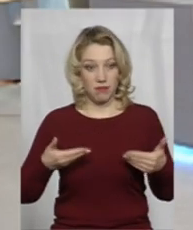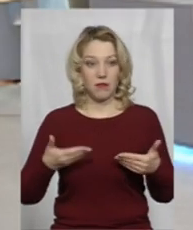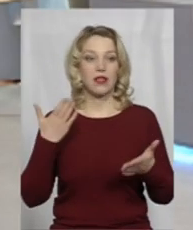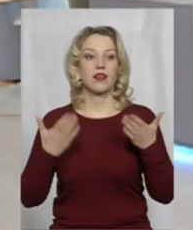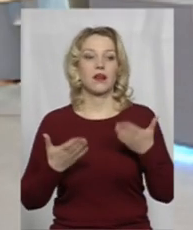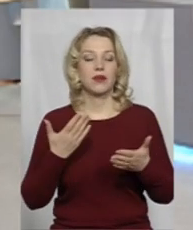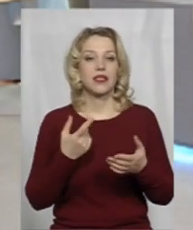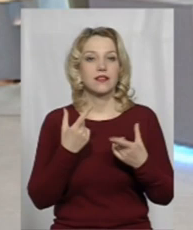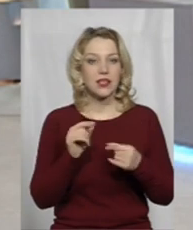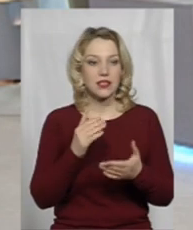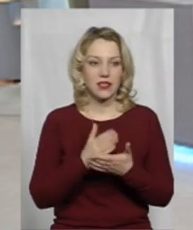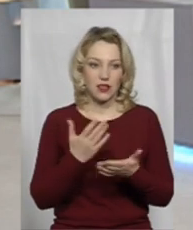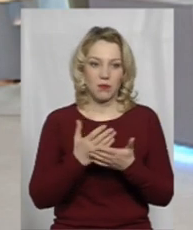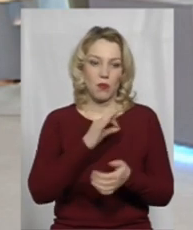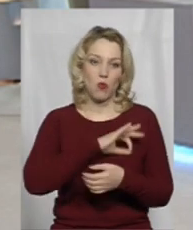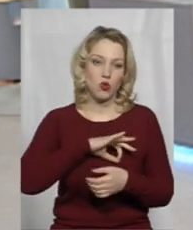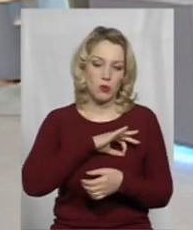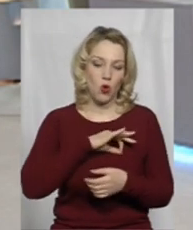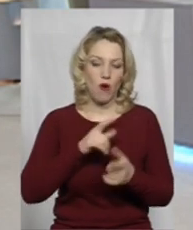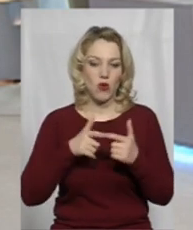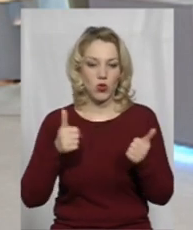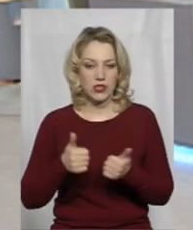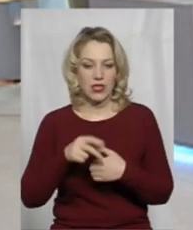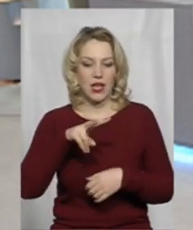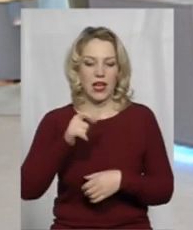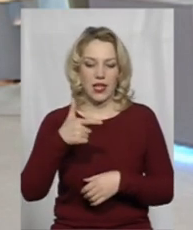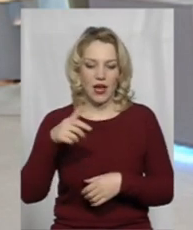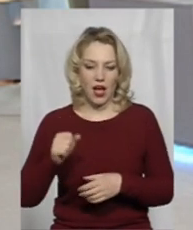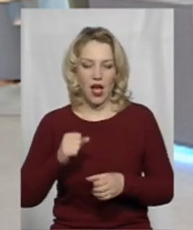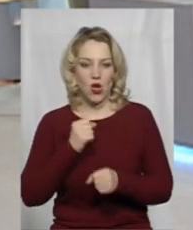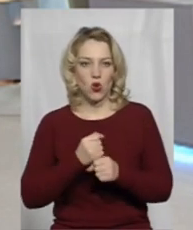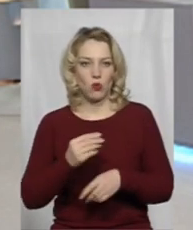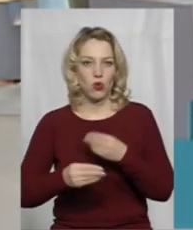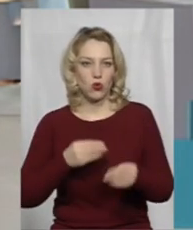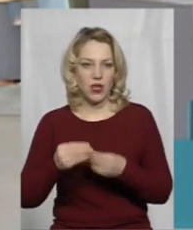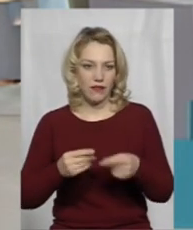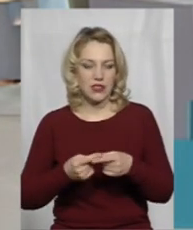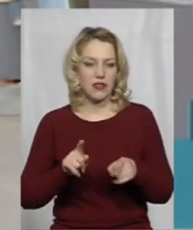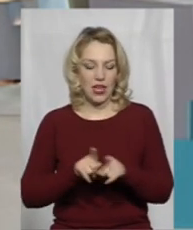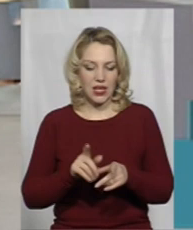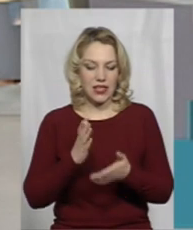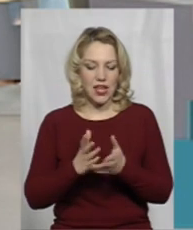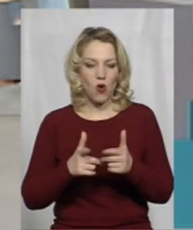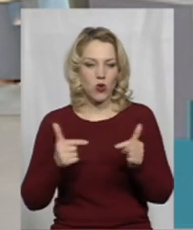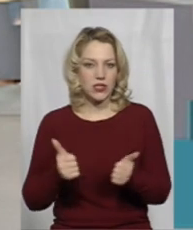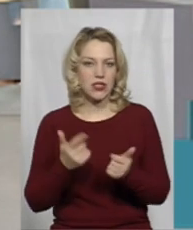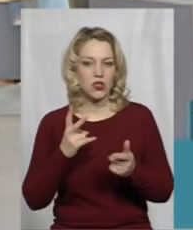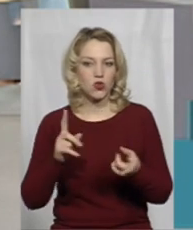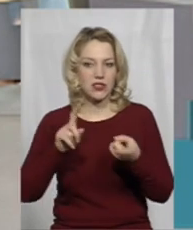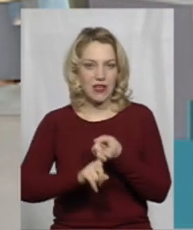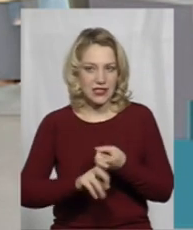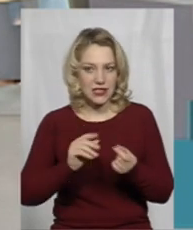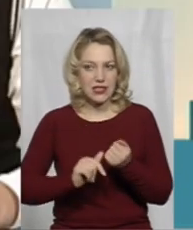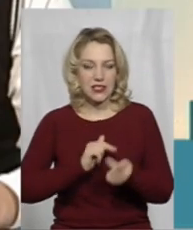і десь є, допустим, профспілкова організація, ліга роботодавців, є люди, такі організації, де зв'язані з